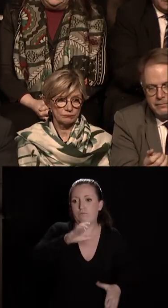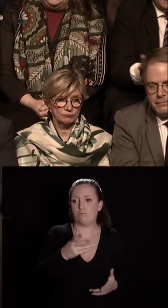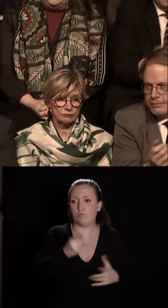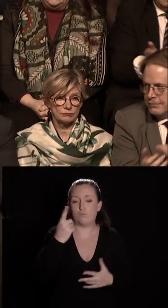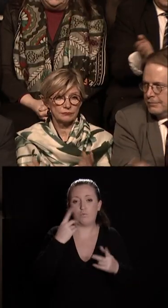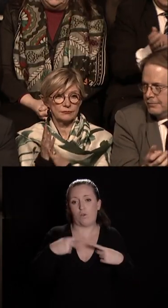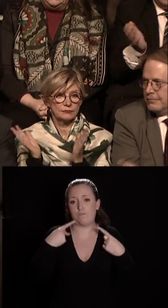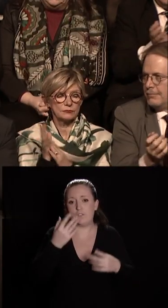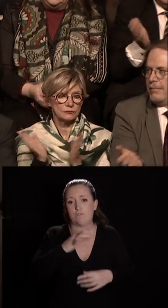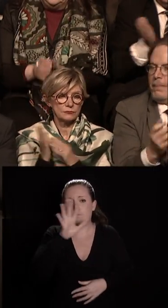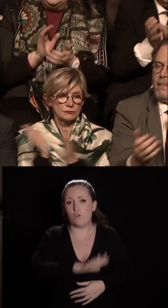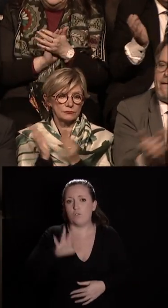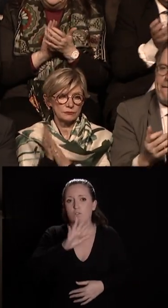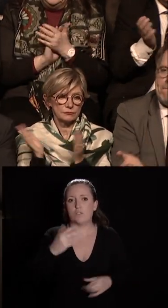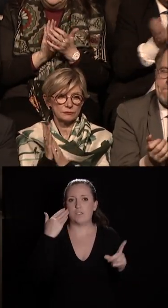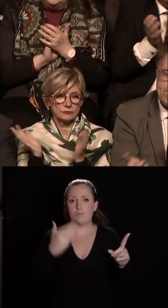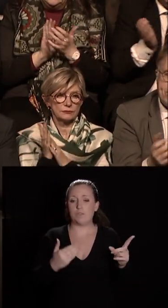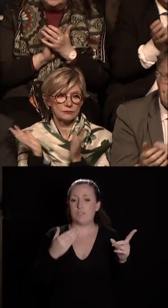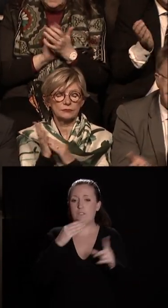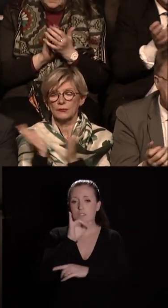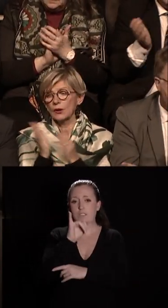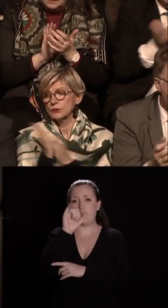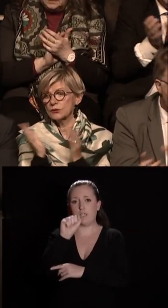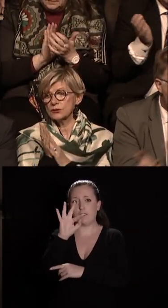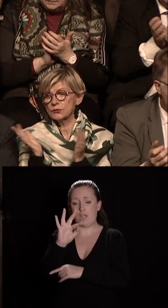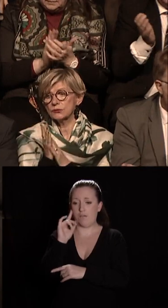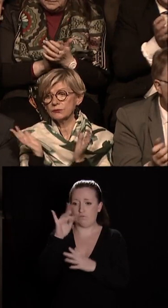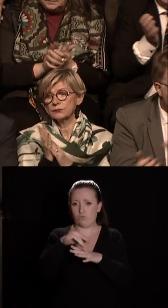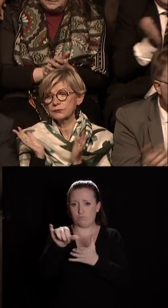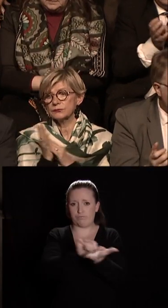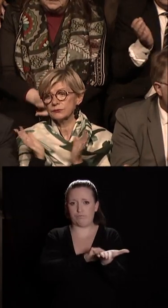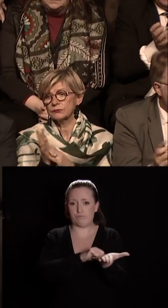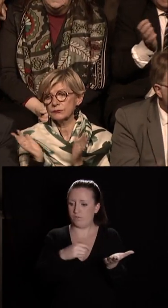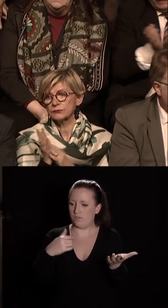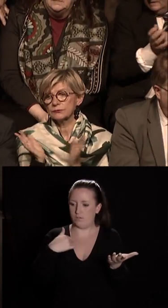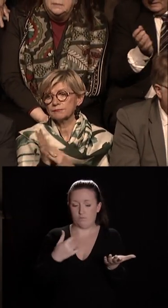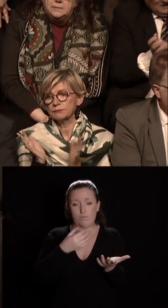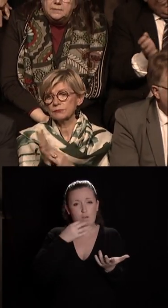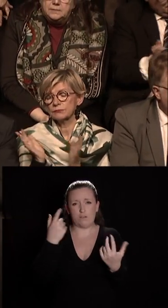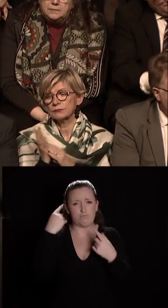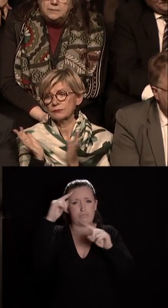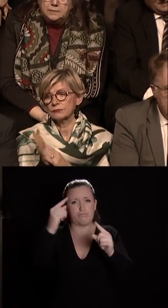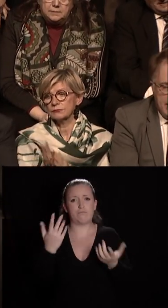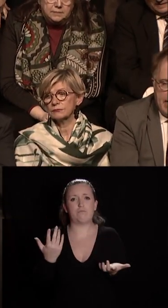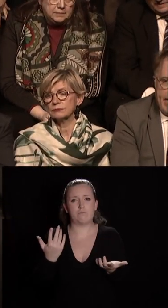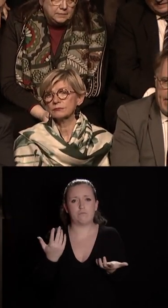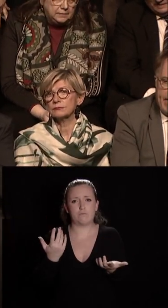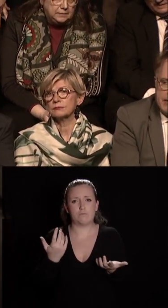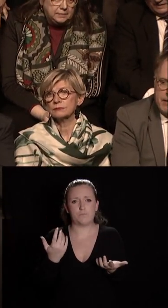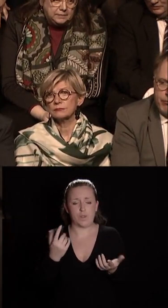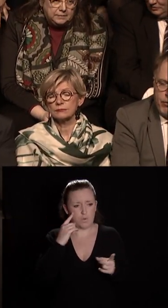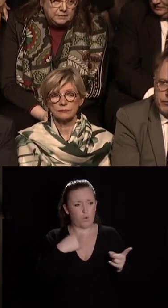pays la suppression de l'ISF je l'avais dénoncé comme une faute c'est pour moi une